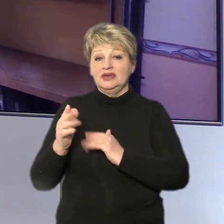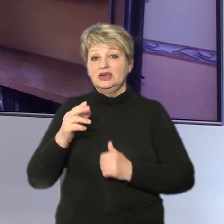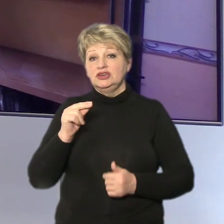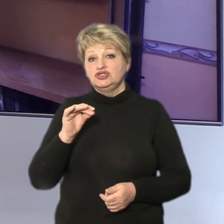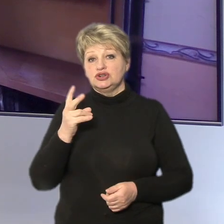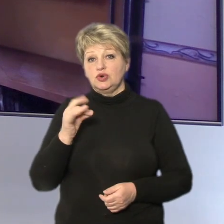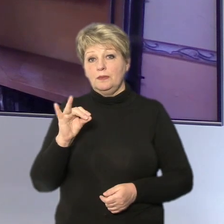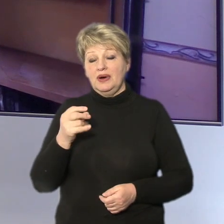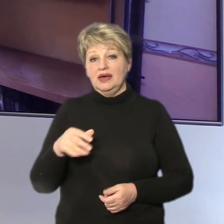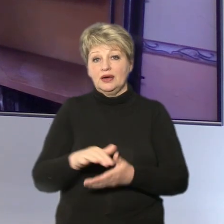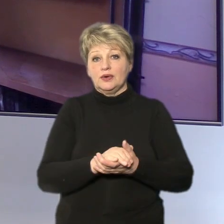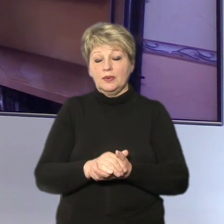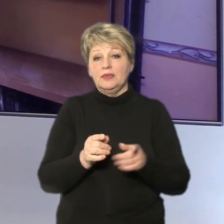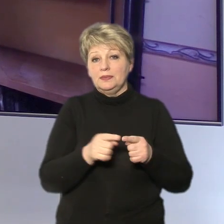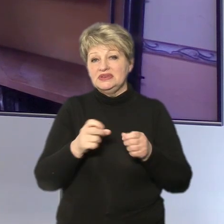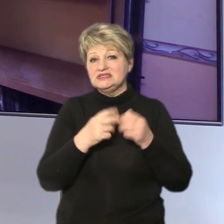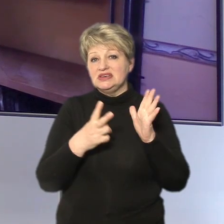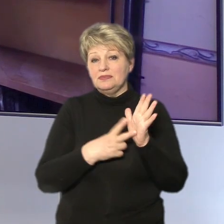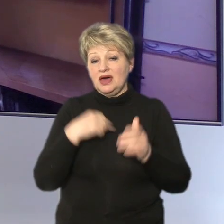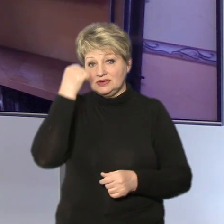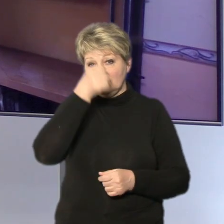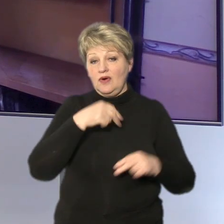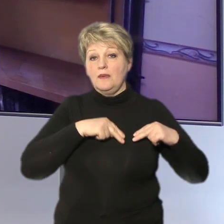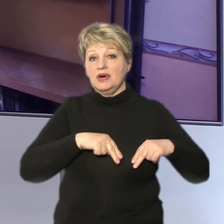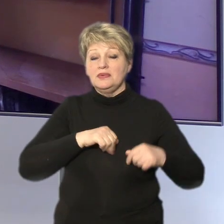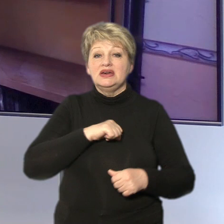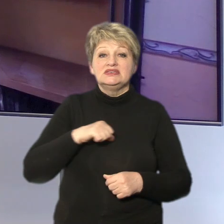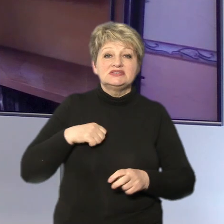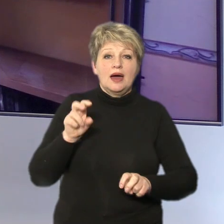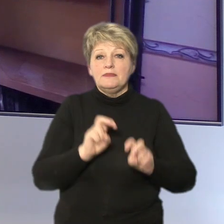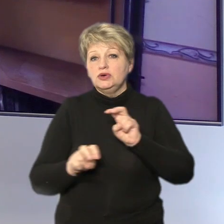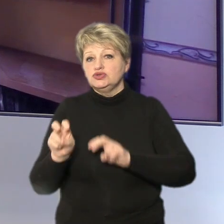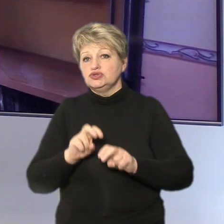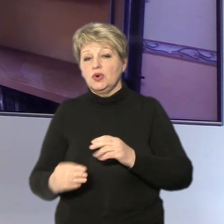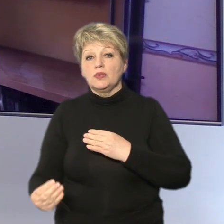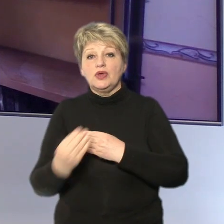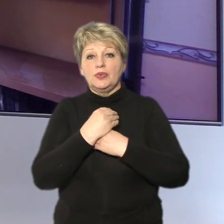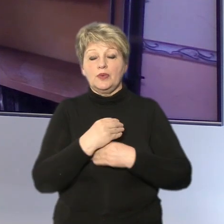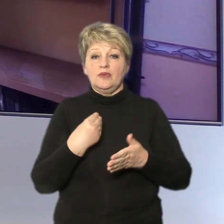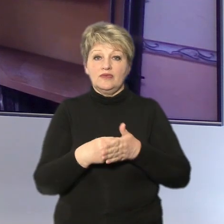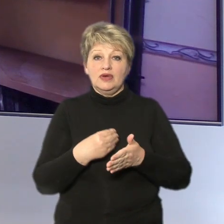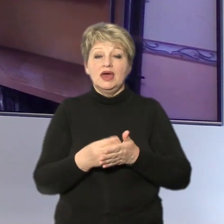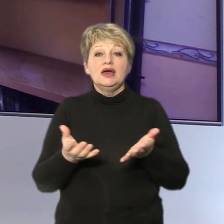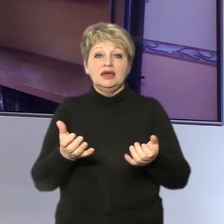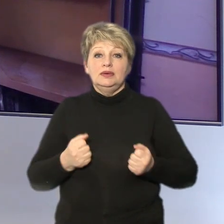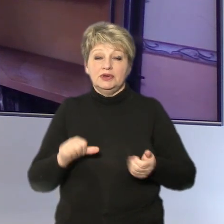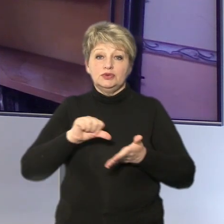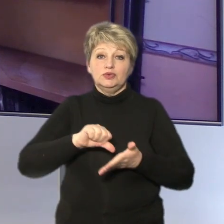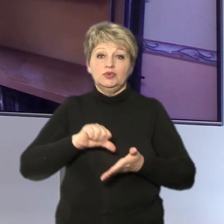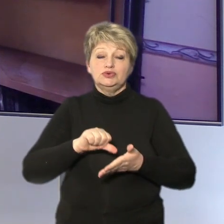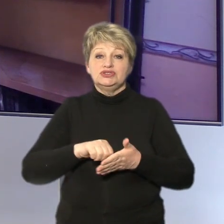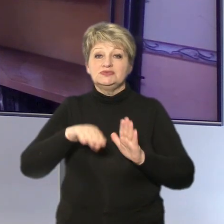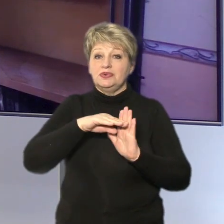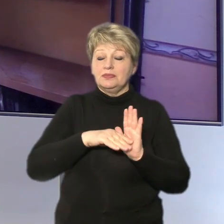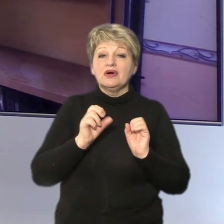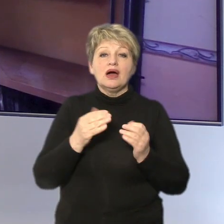громади, де протягом 17 років працівники самостійно шукають додаткове фінансування та беруть участь у грантових програмах. Як